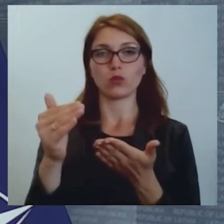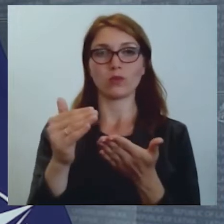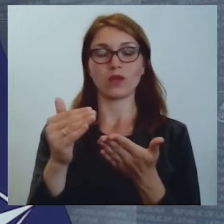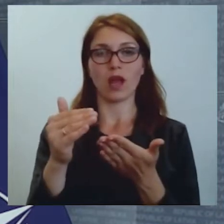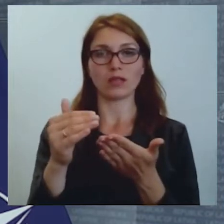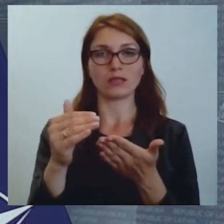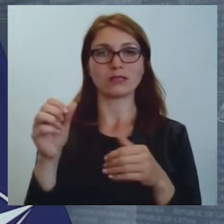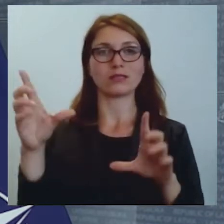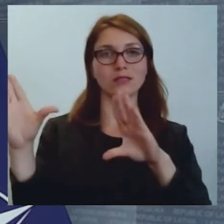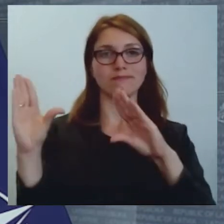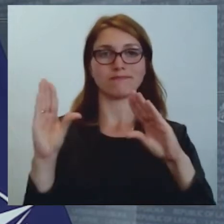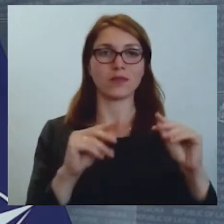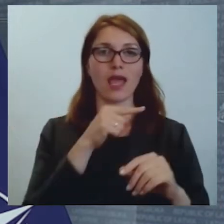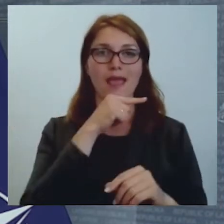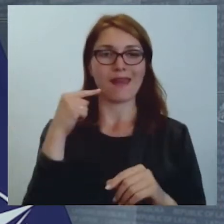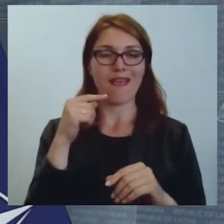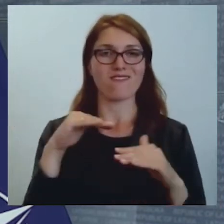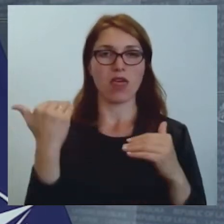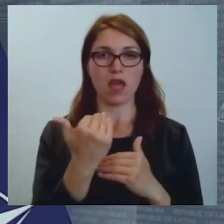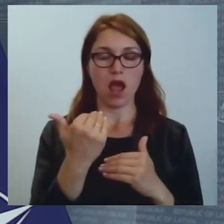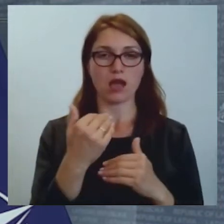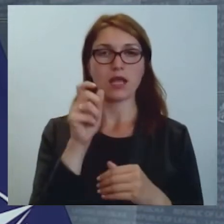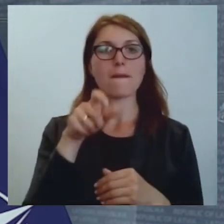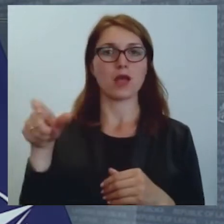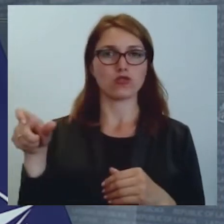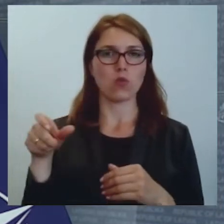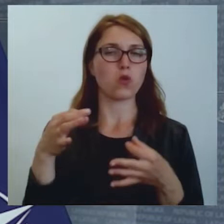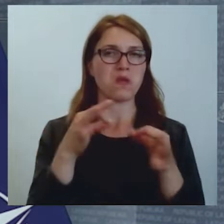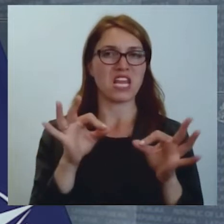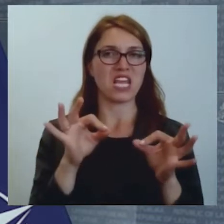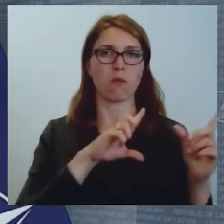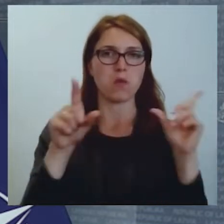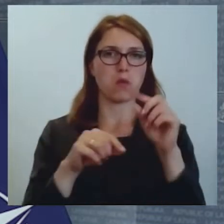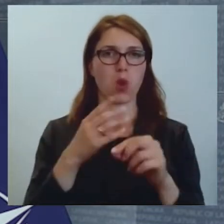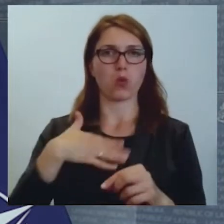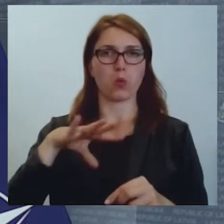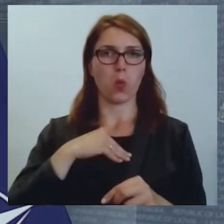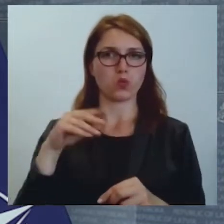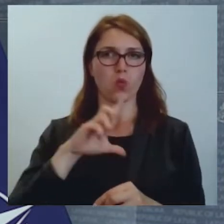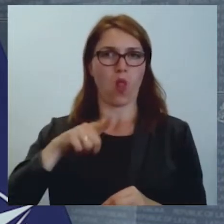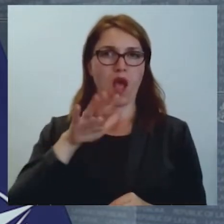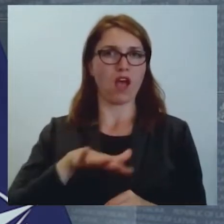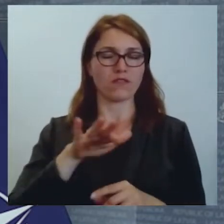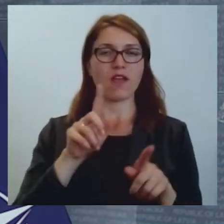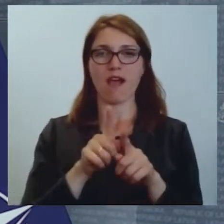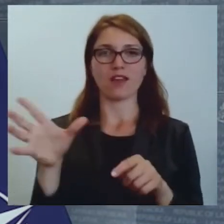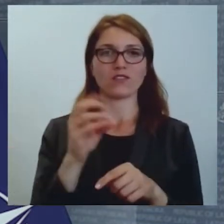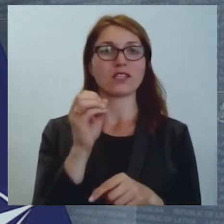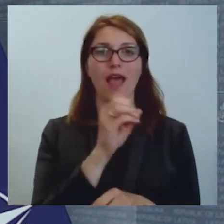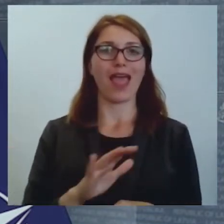ierobežot Krievijas federācijas pilsoņu brīvi parvietošanās mūsu valstī un līdz ar to visā Eiropā.